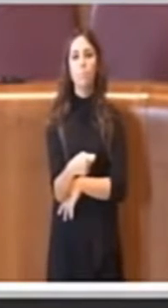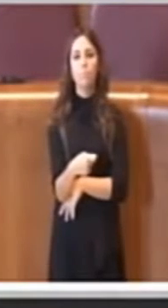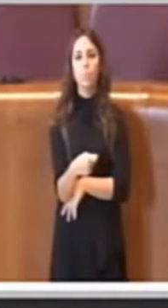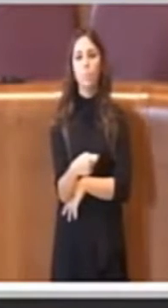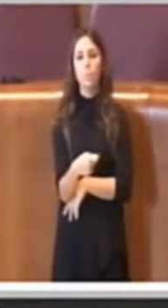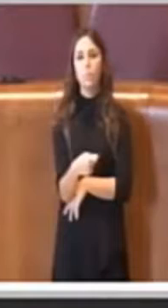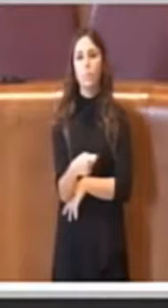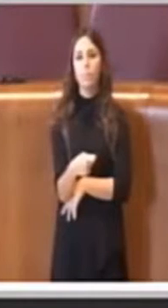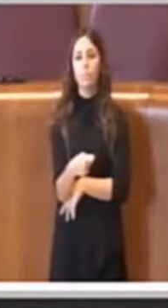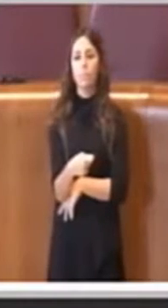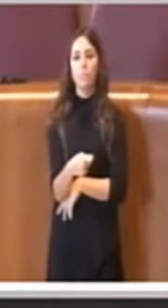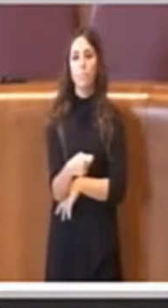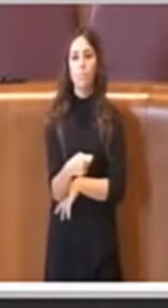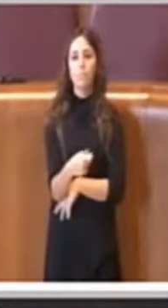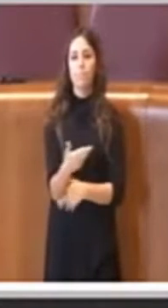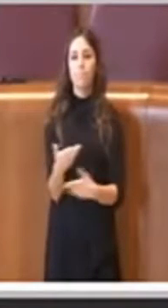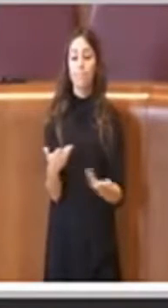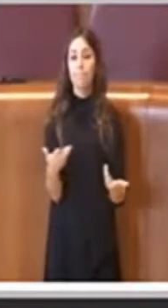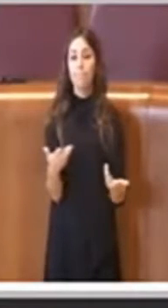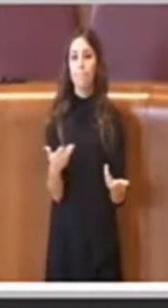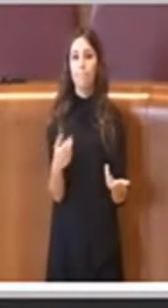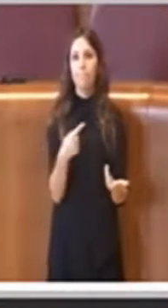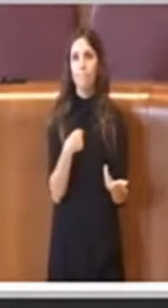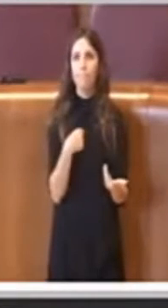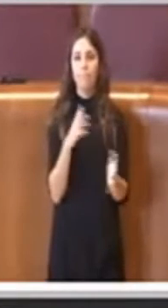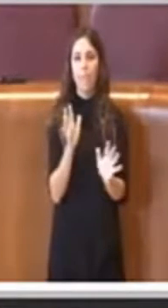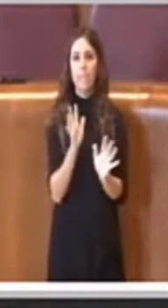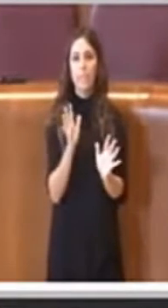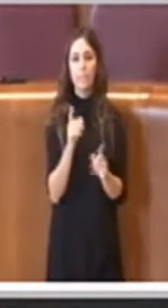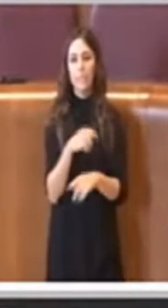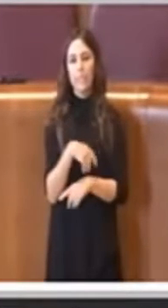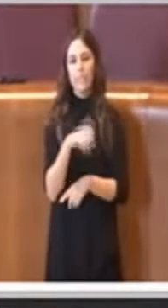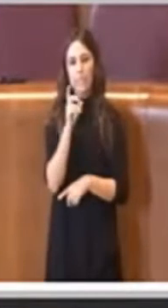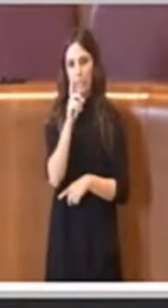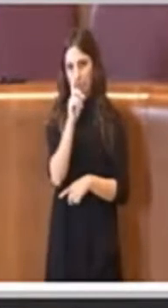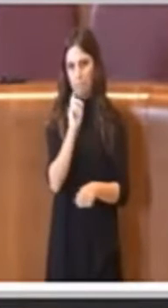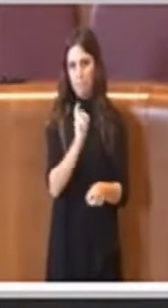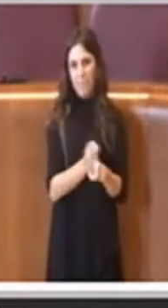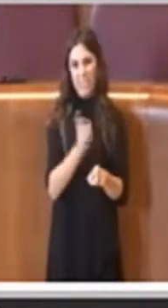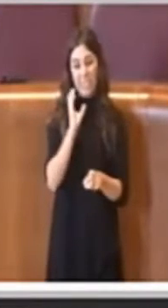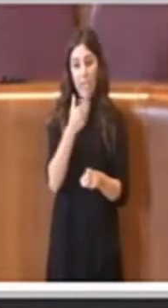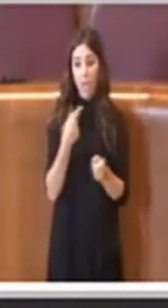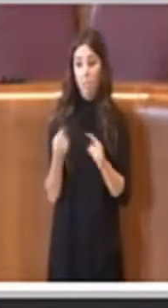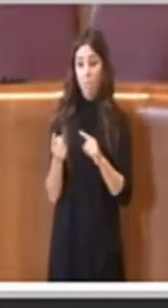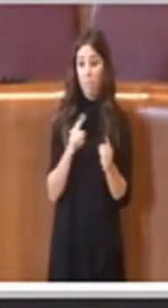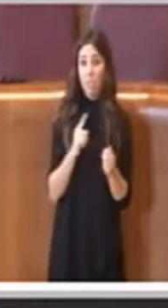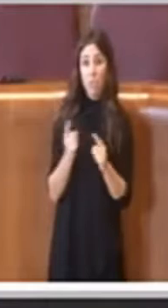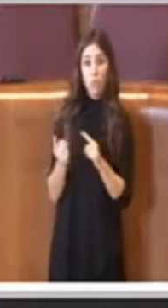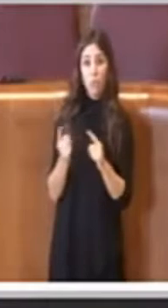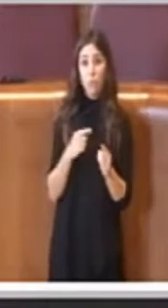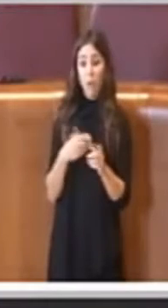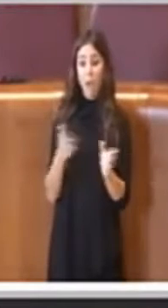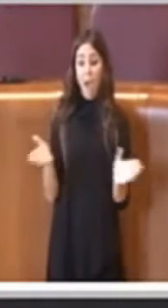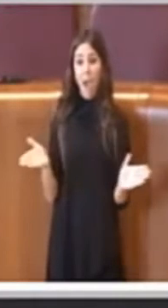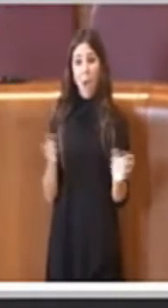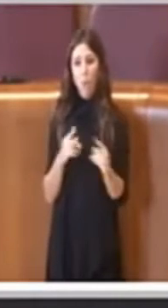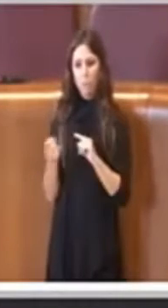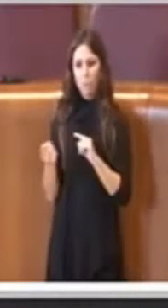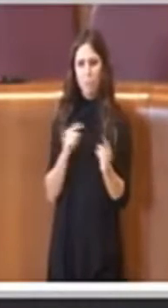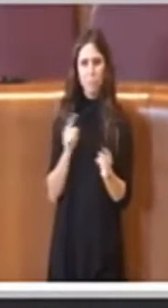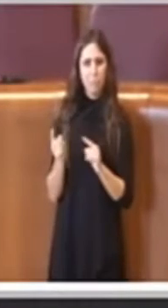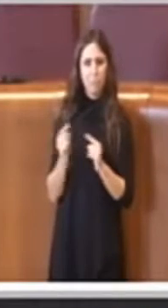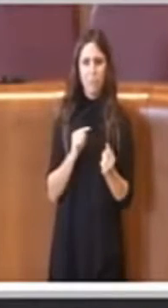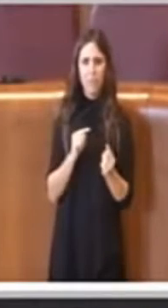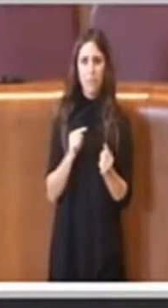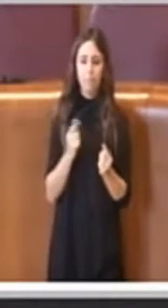alquanto paradossale un po' la discussione che si sta svolgendo in aula, la